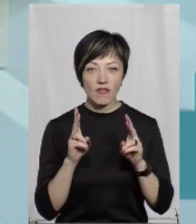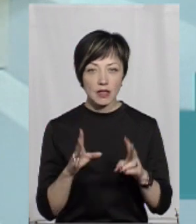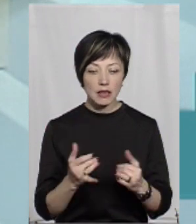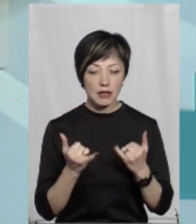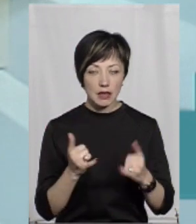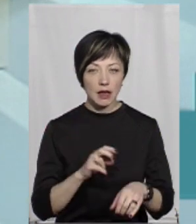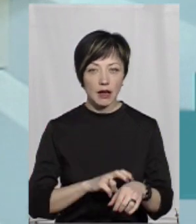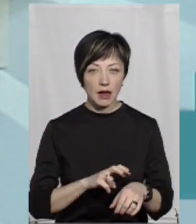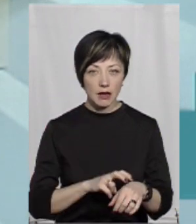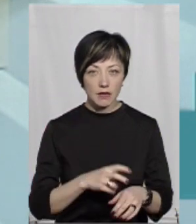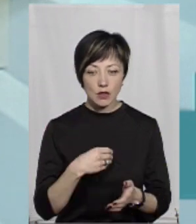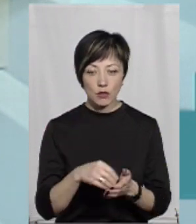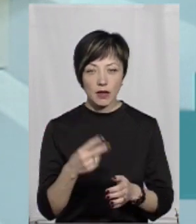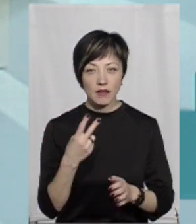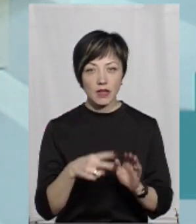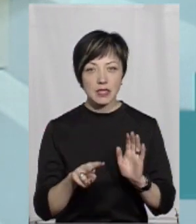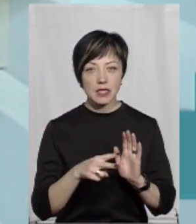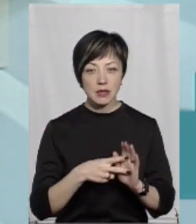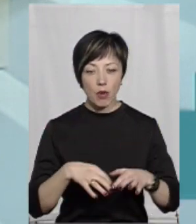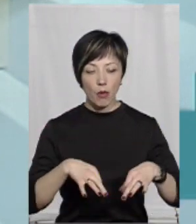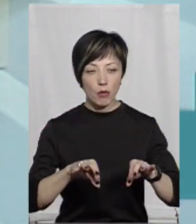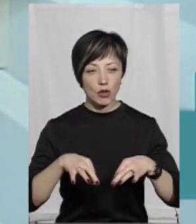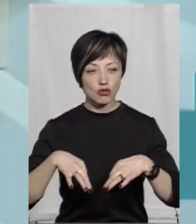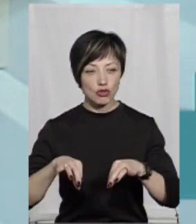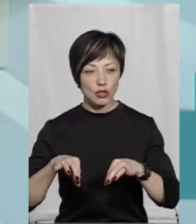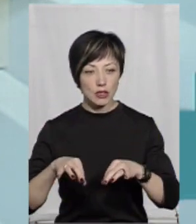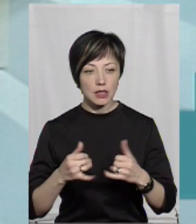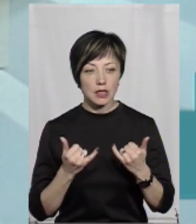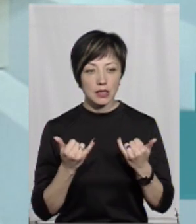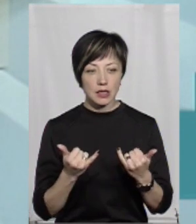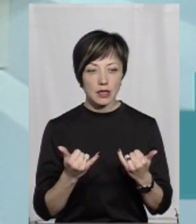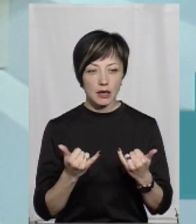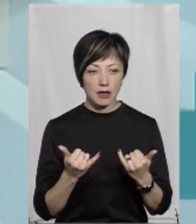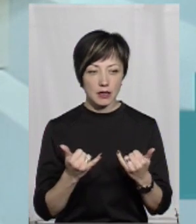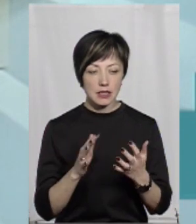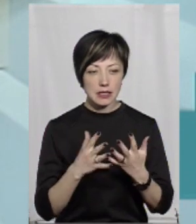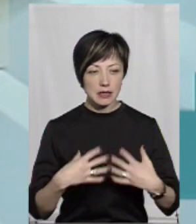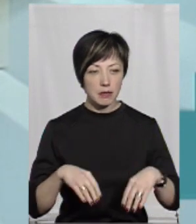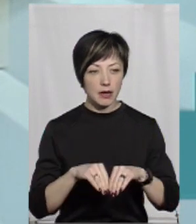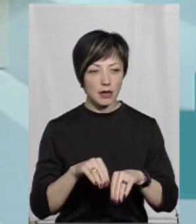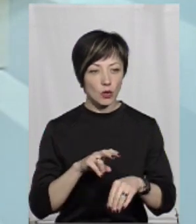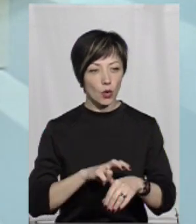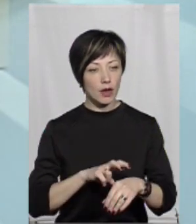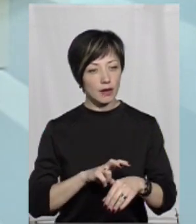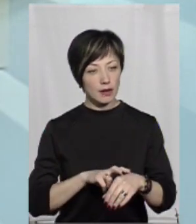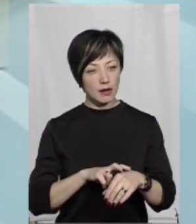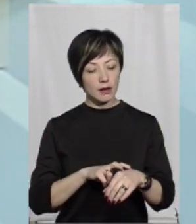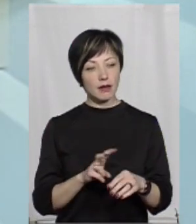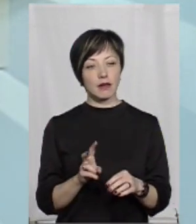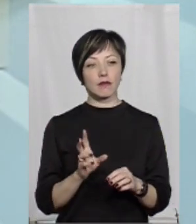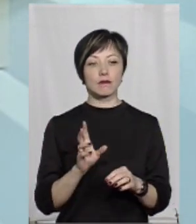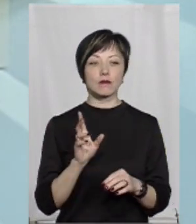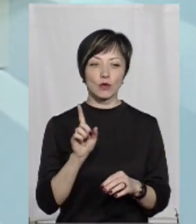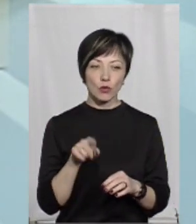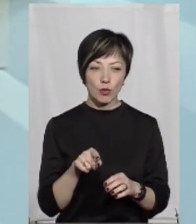для лікарів. Закупили 27 машин для автомобілів для сімейного лікаря. В тому